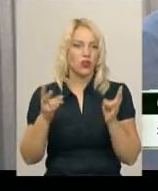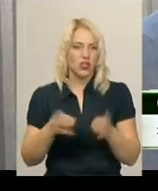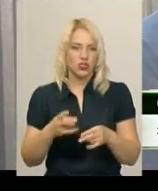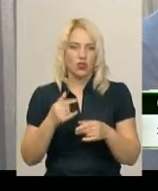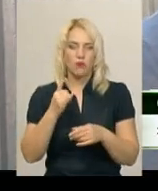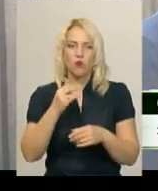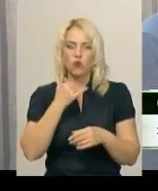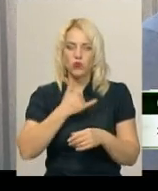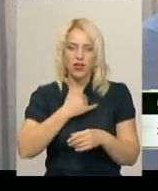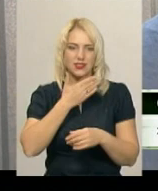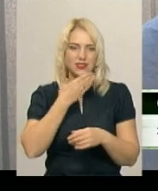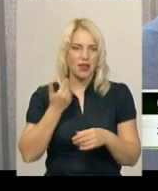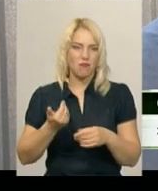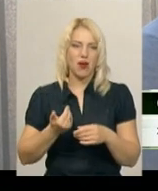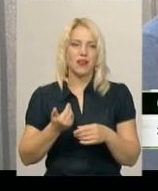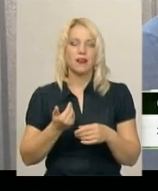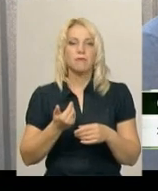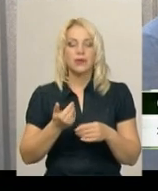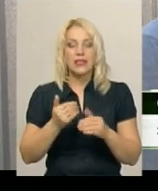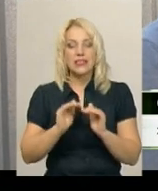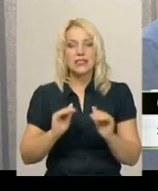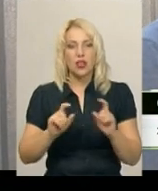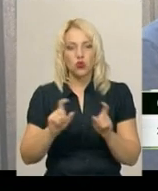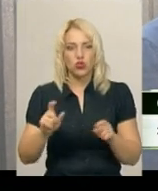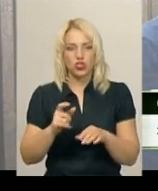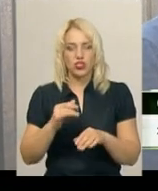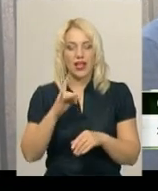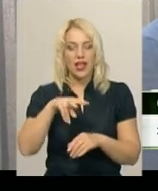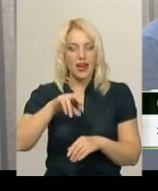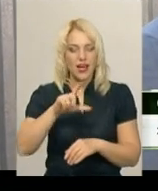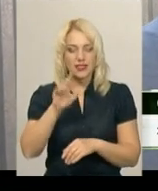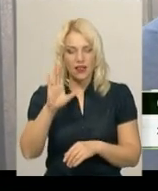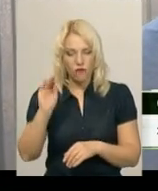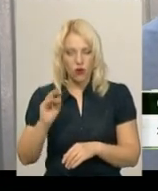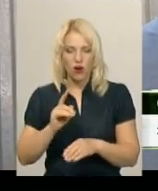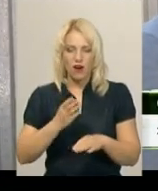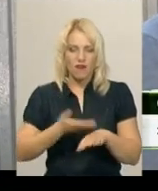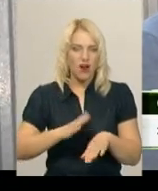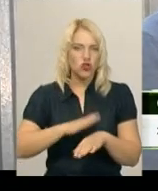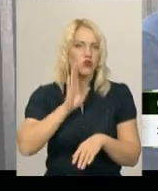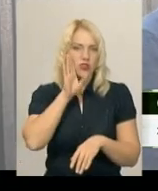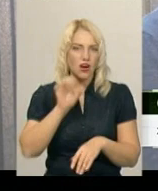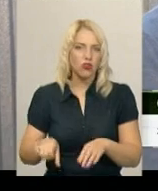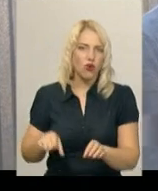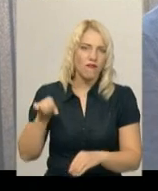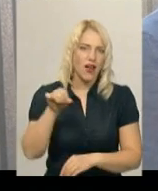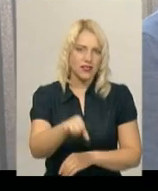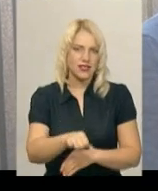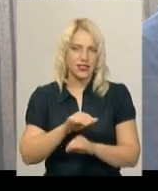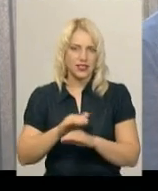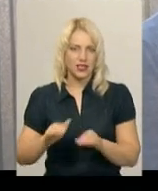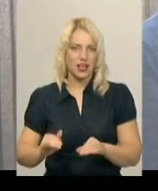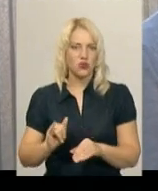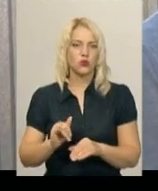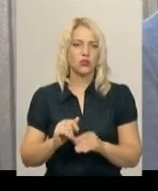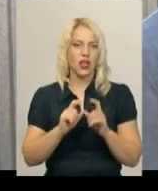садочка в мікрорайоні Лезнево, і дуже важко добиратися, зранку вести дітей в садочок. Я